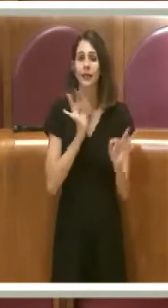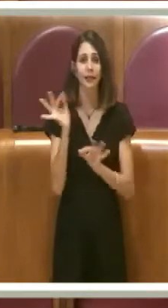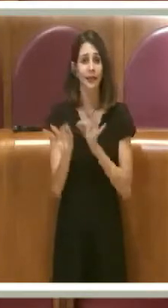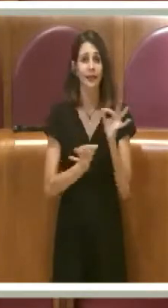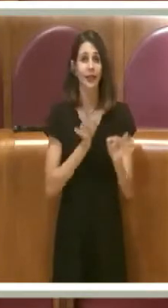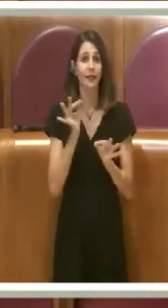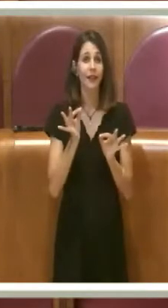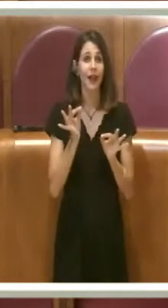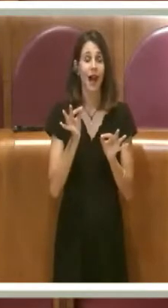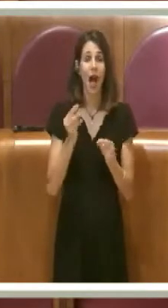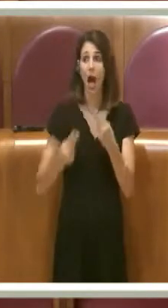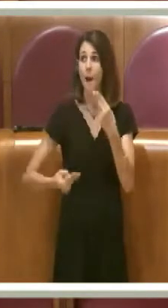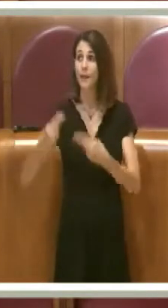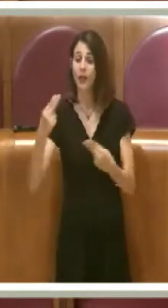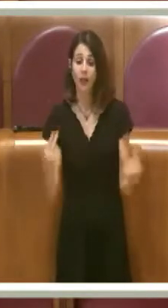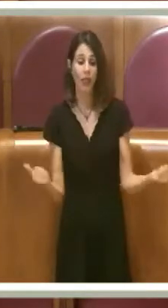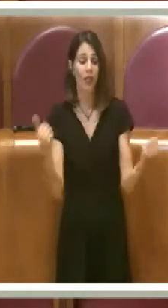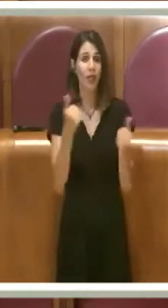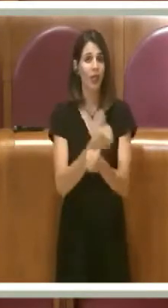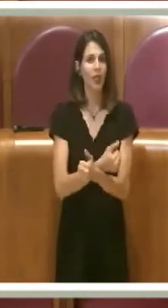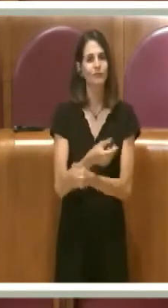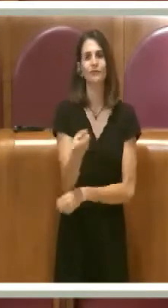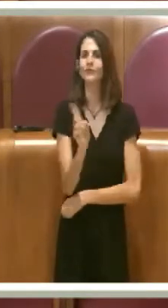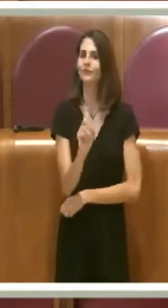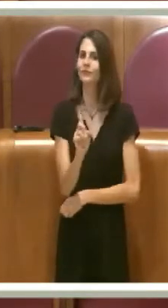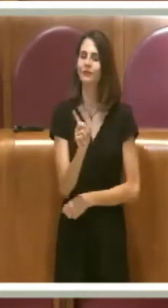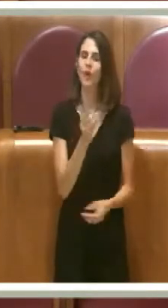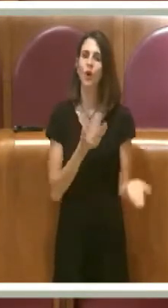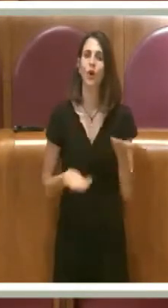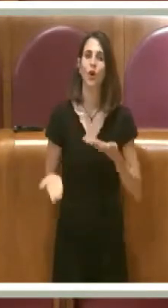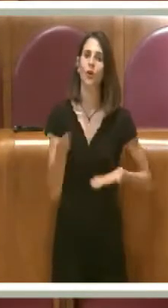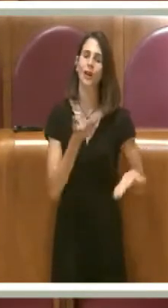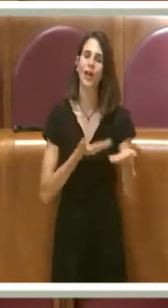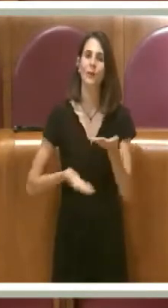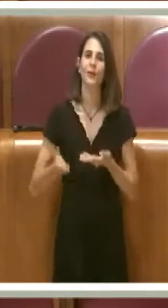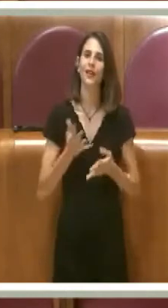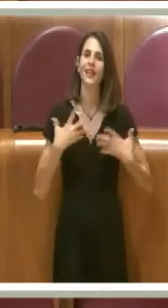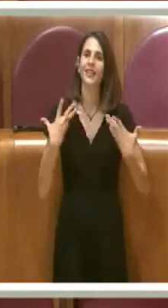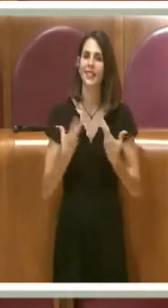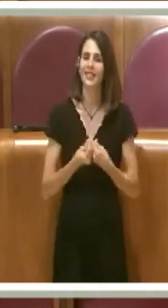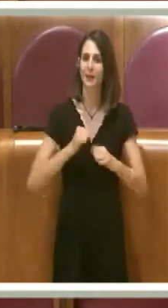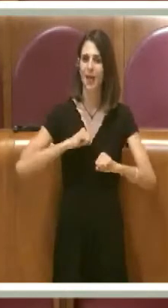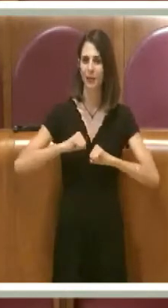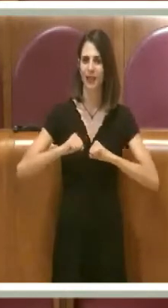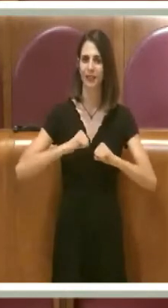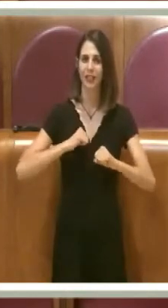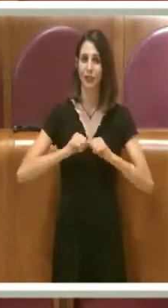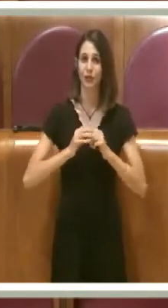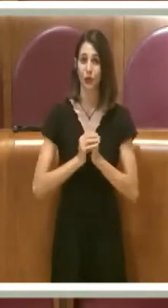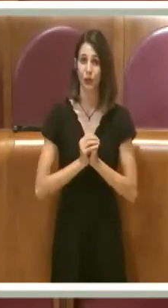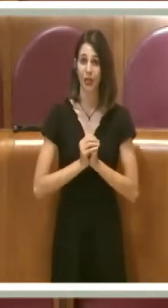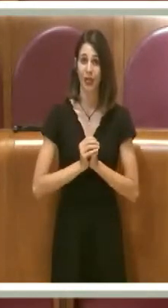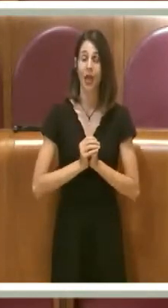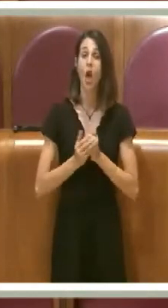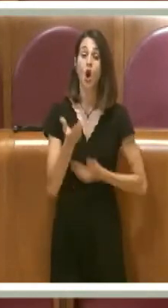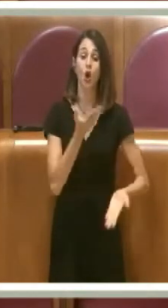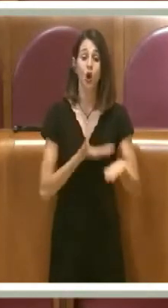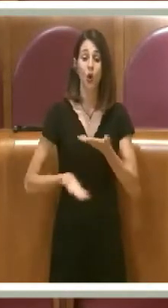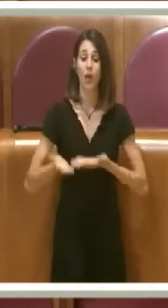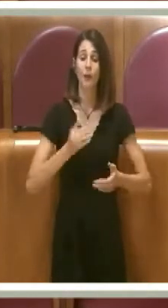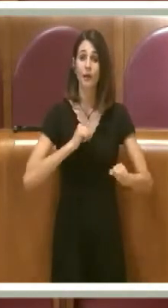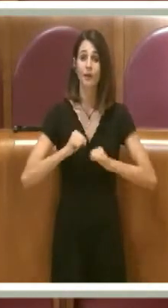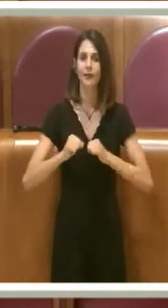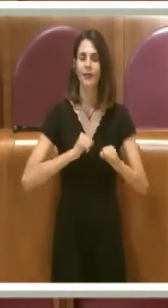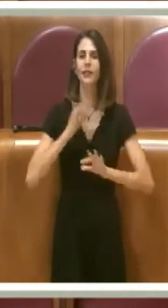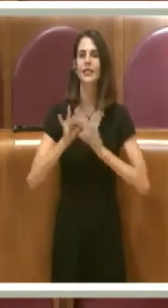'amministrazione, quanto piuttosto di collaborare con l'amministrazione stessa e quindi accelerare anche i